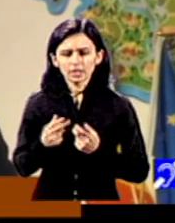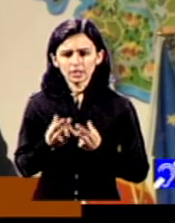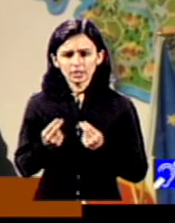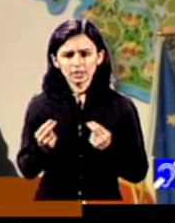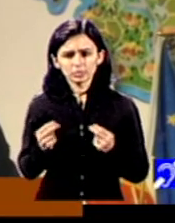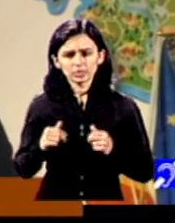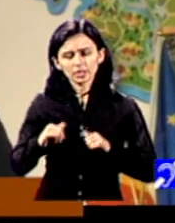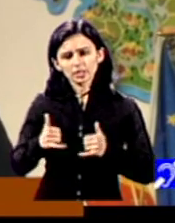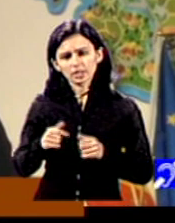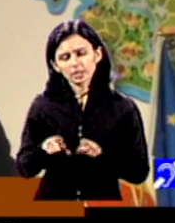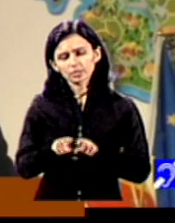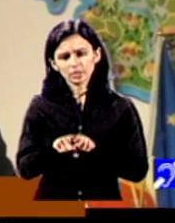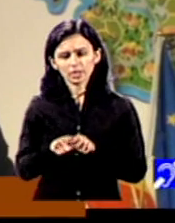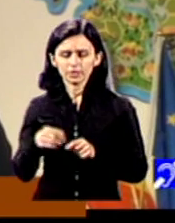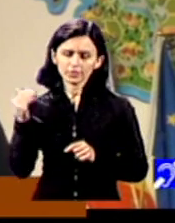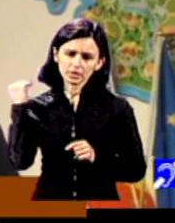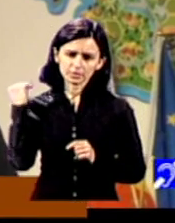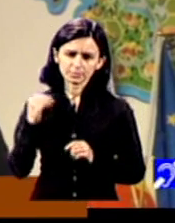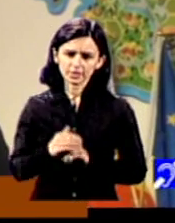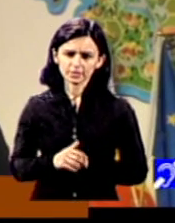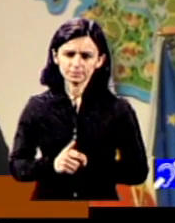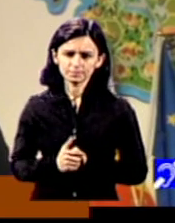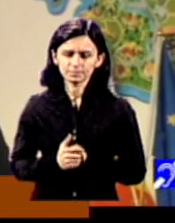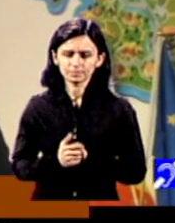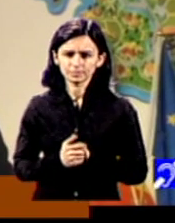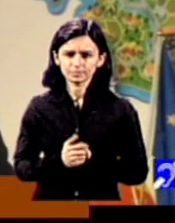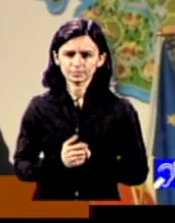cazuri similare în spate ideea aceasta de